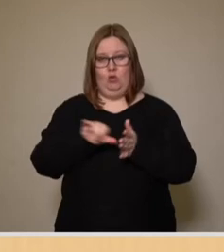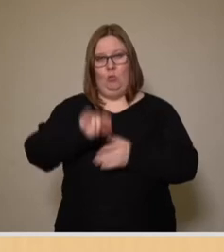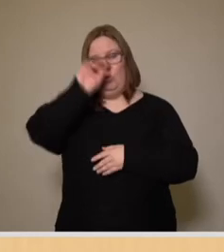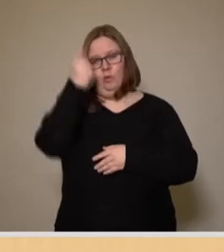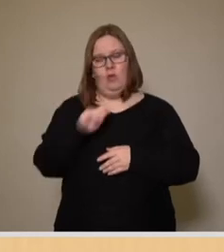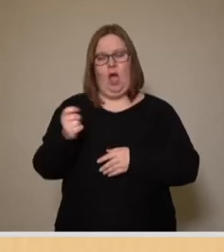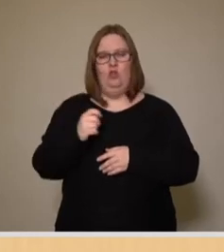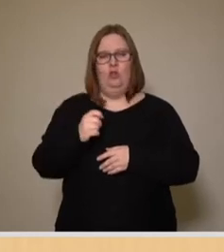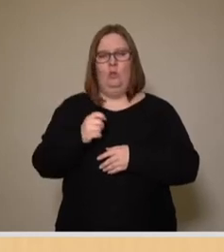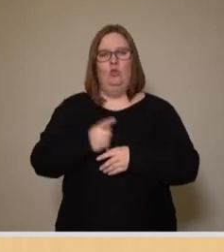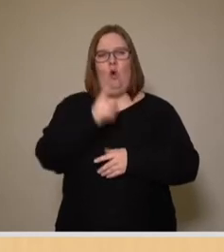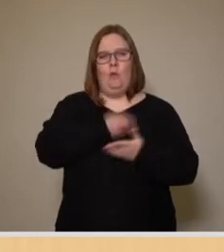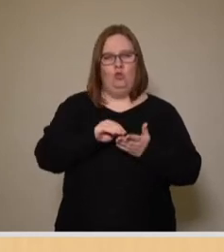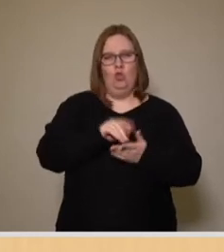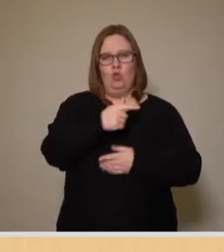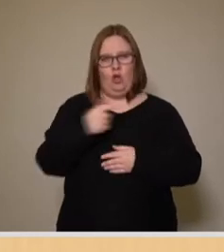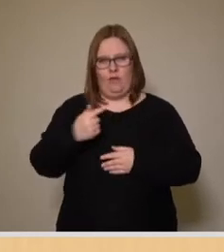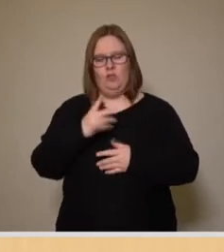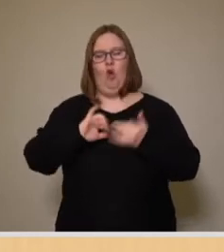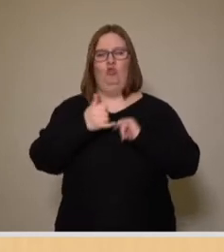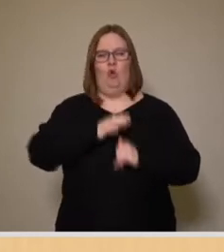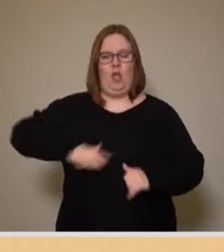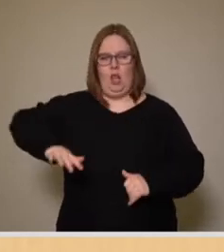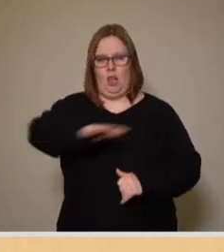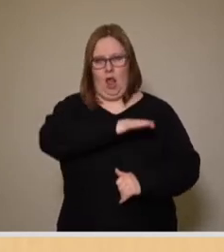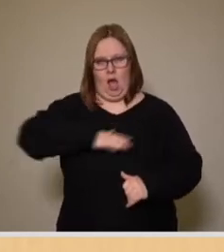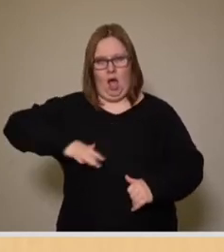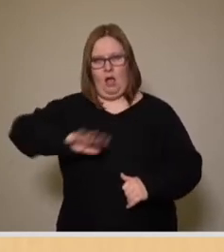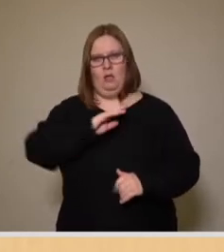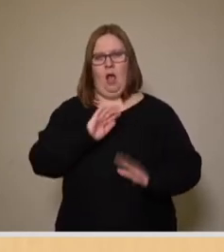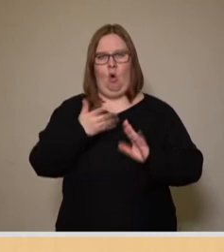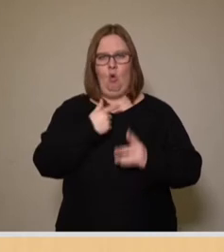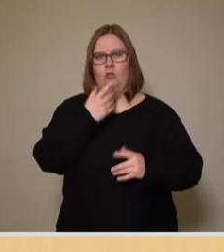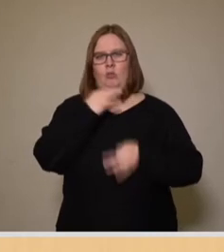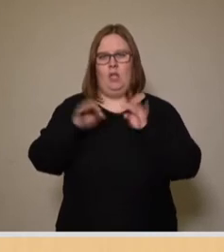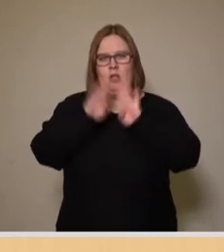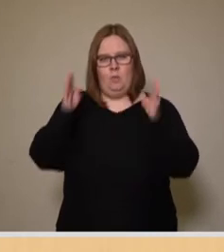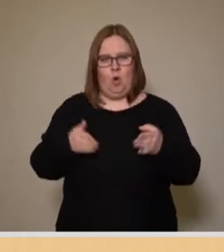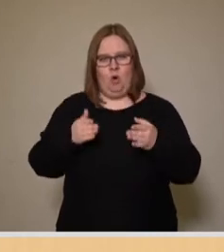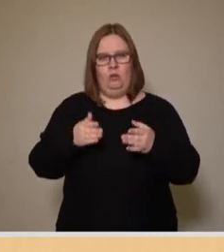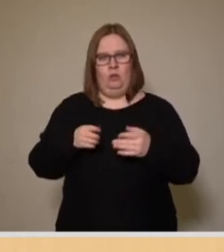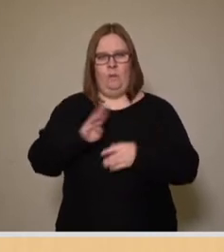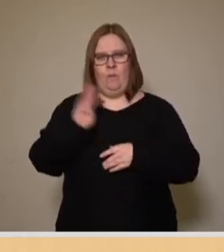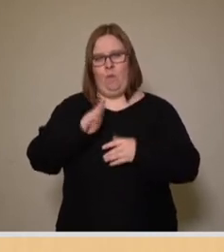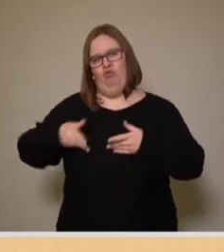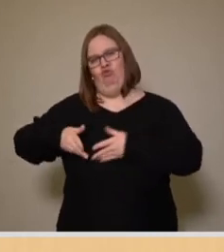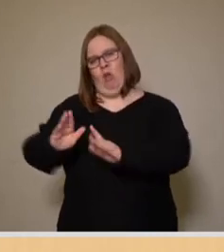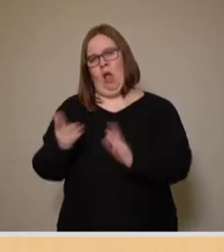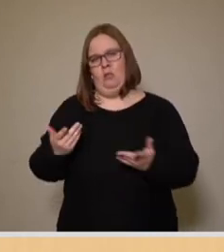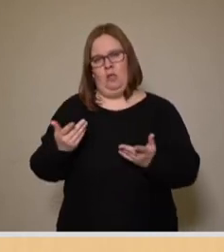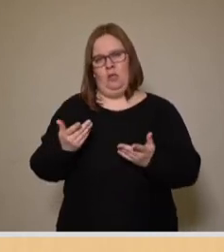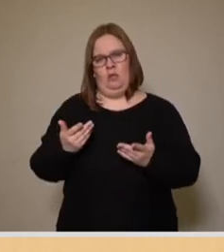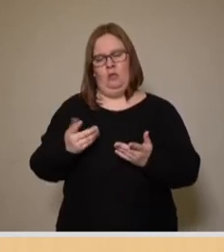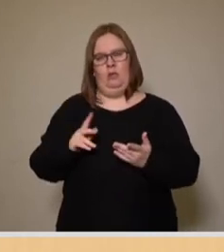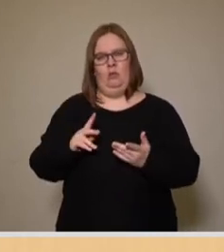Oberschule Tolgewitz mit den Spurtanlagen sowie die Sanierung der denkbar geschützten Gebäude westlich der Schlömilchstraße in dem Bereich